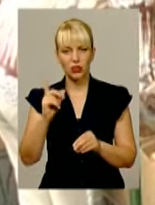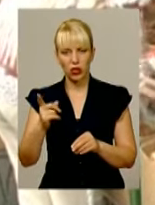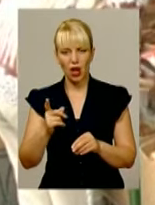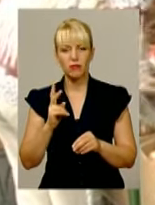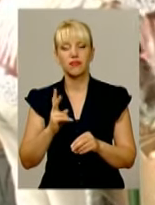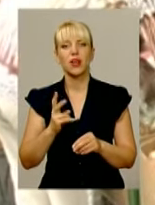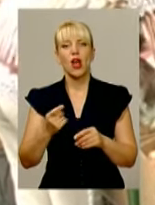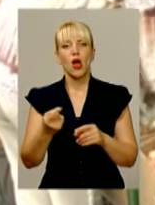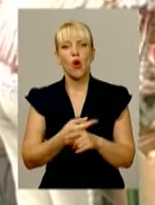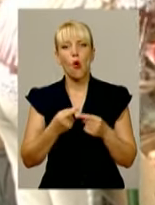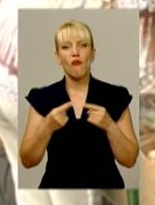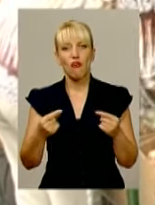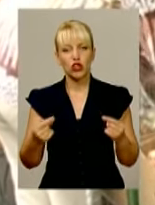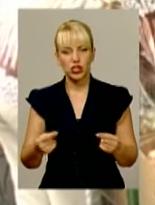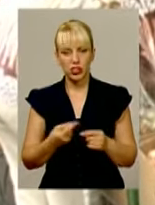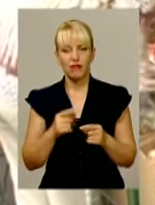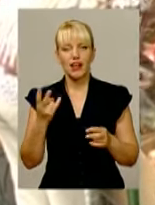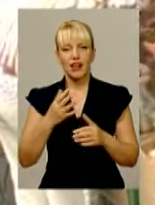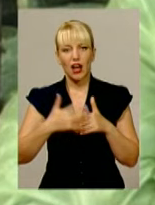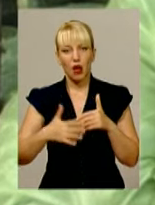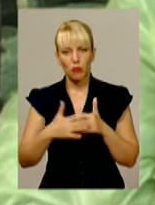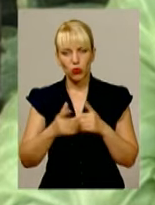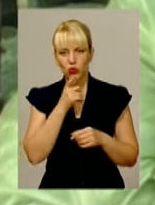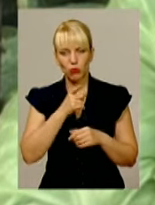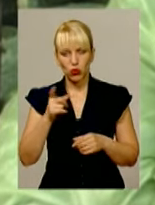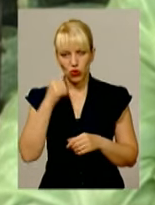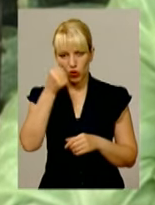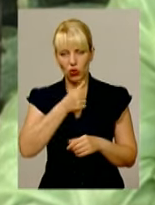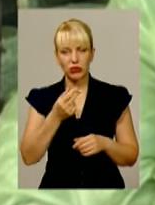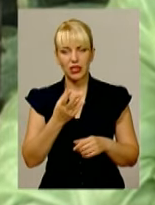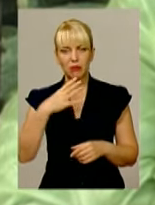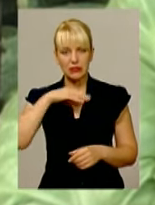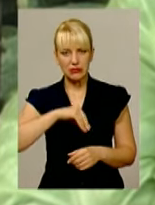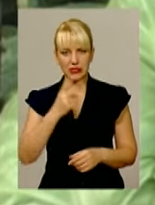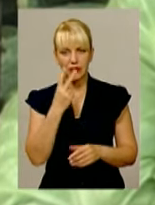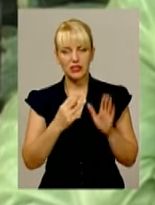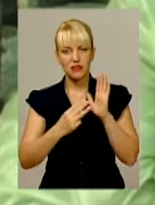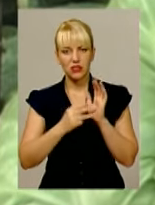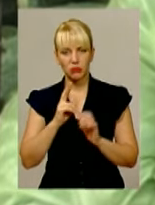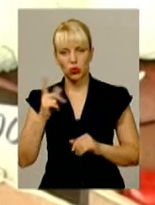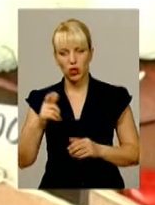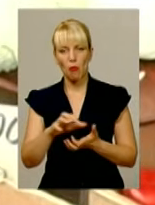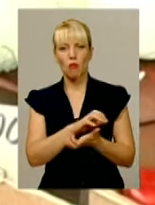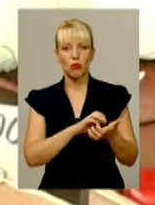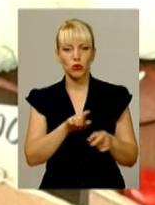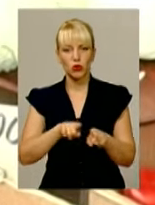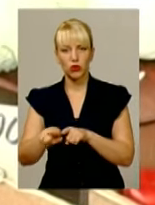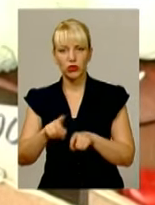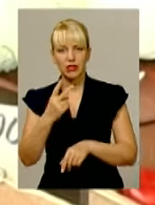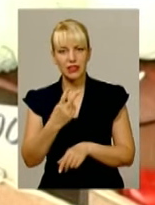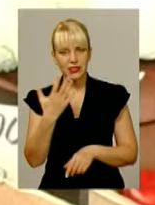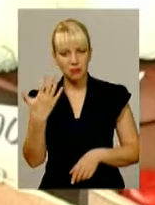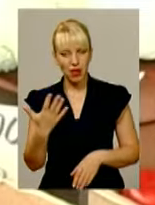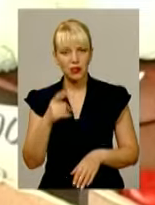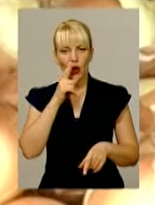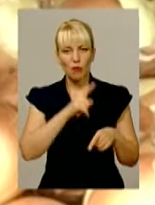норми. Приміром, капусти протягом року потрібно спожити не менше як 28 кілограмів. Помідорів та огірків 25, моркви та буряка